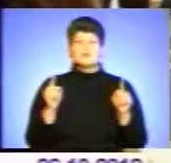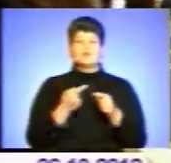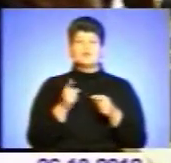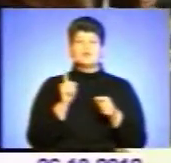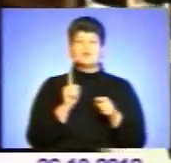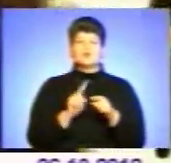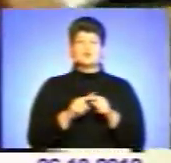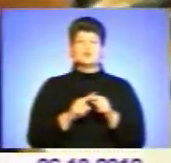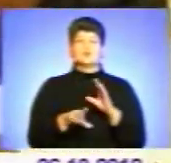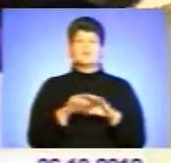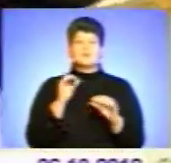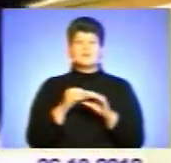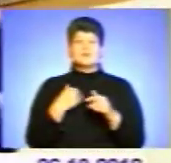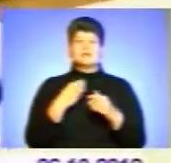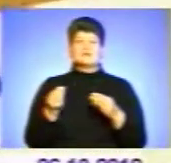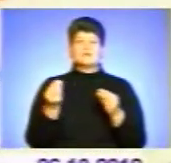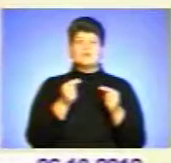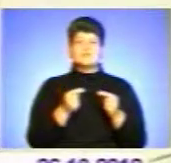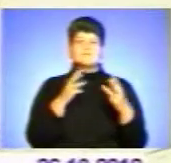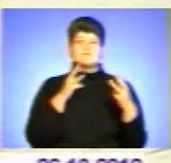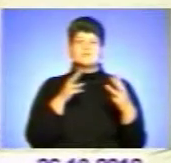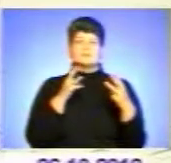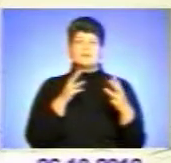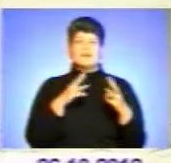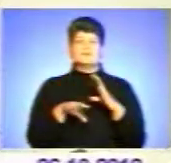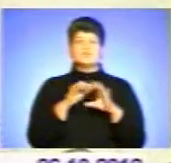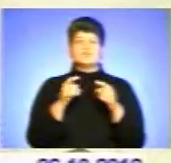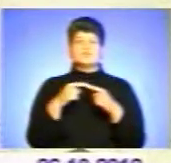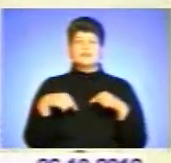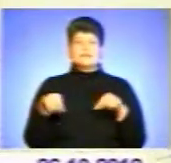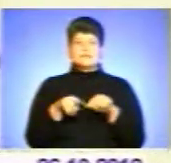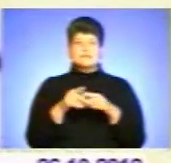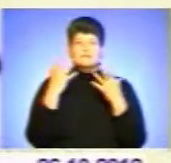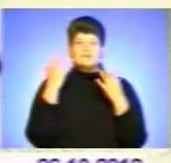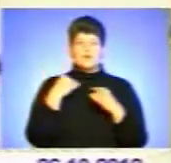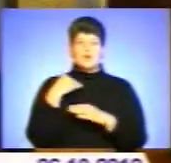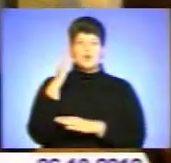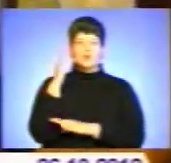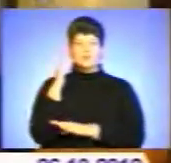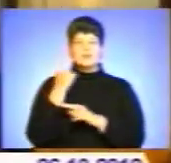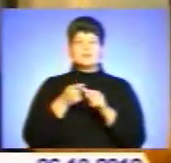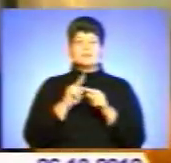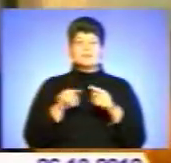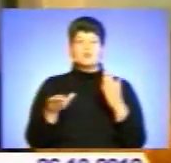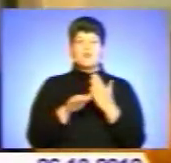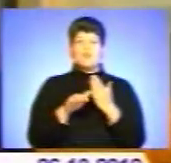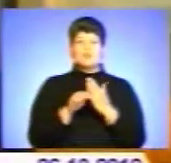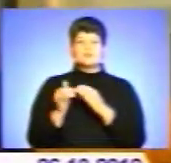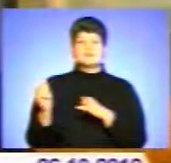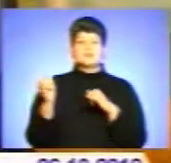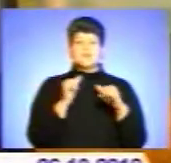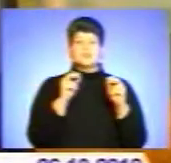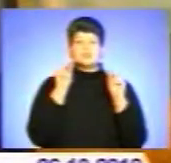парламентських виборів є запровадження відеоспостереження на виборчих дільницях у день голосування. Це допоможе забезпечити